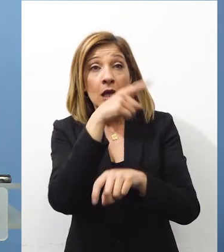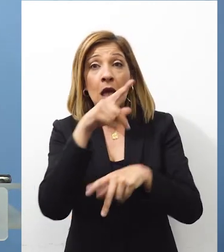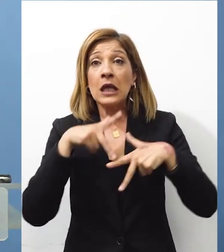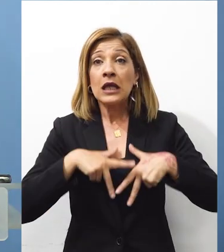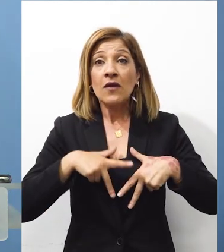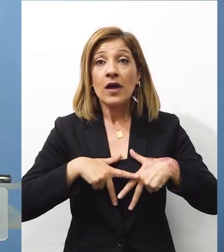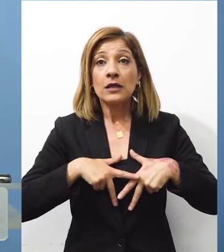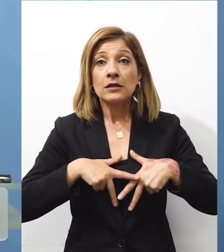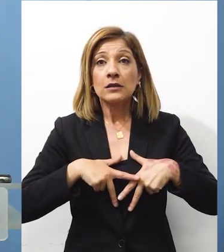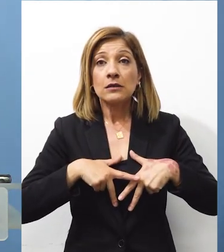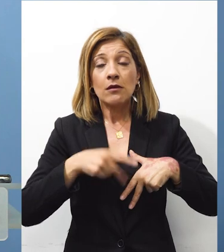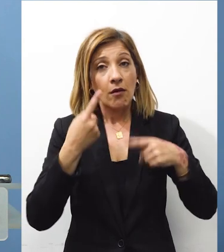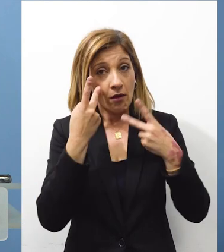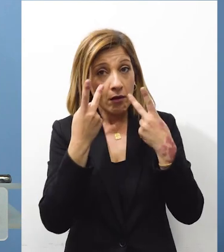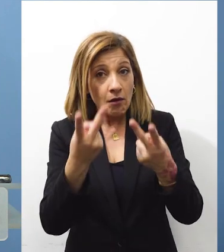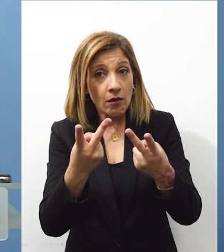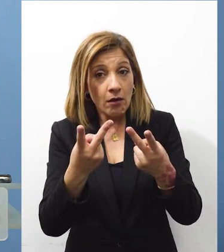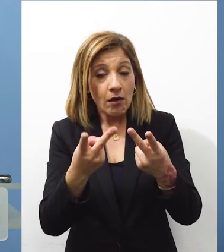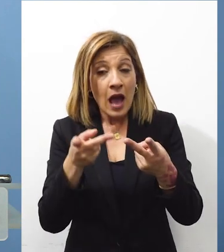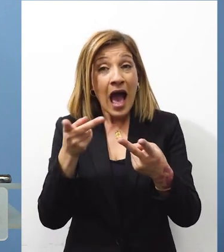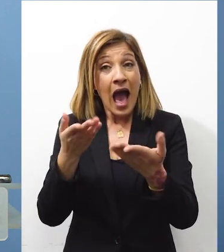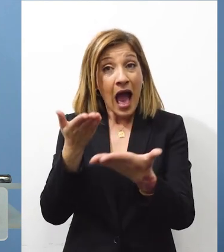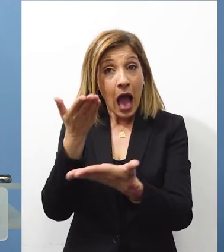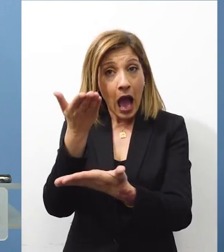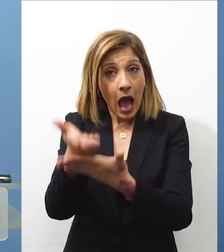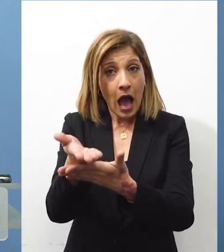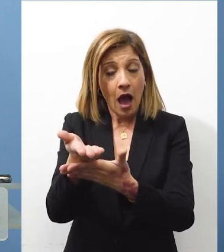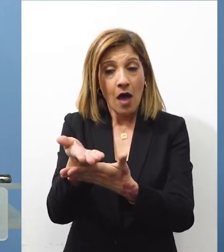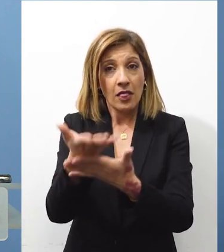άδεια από την αρμόδια υπηρεσία